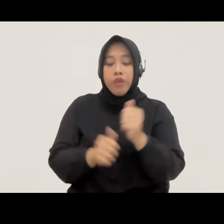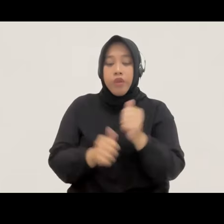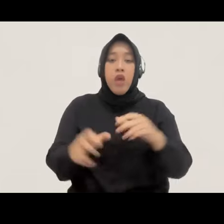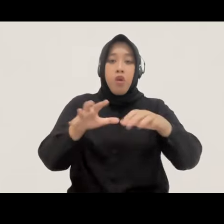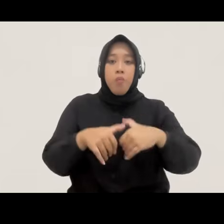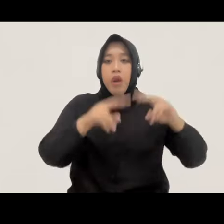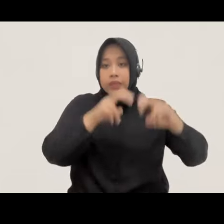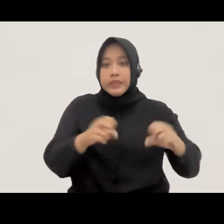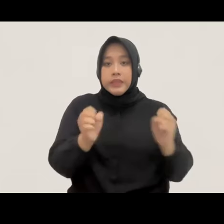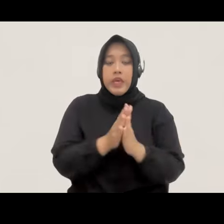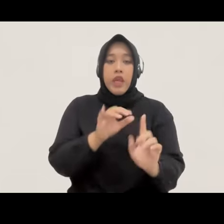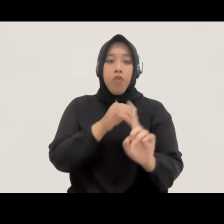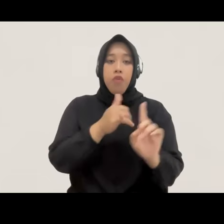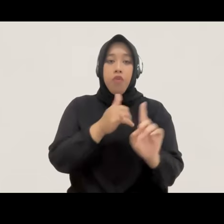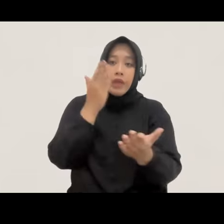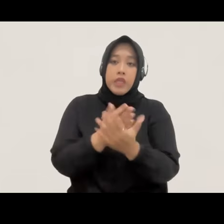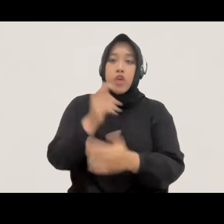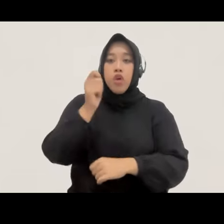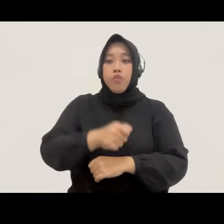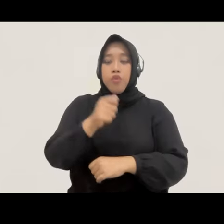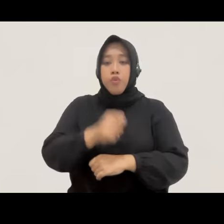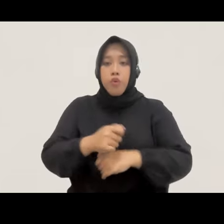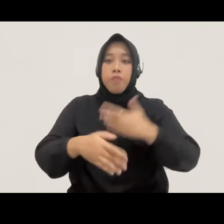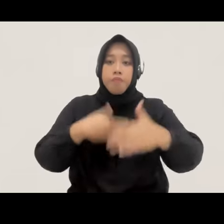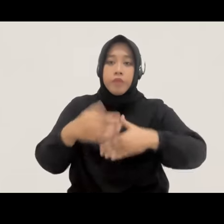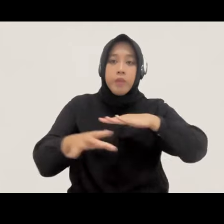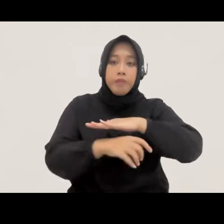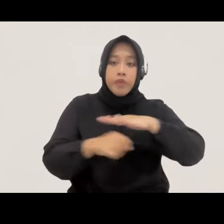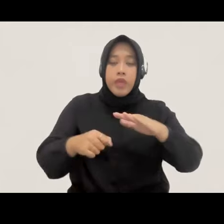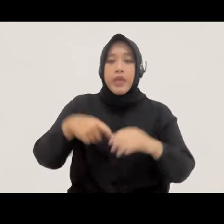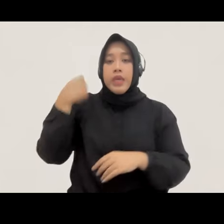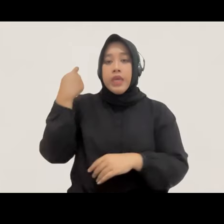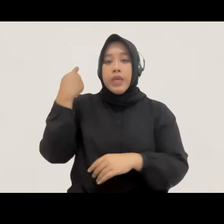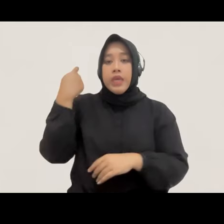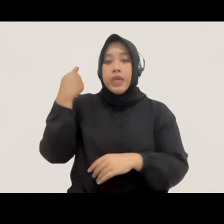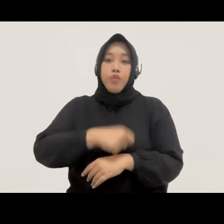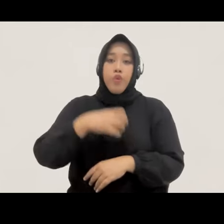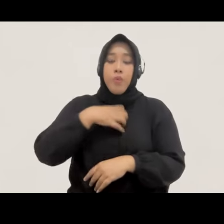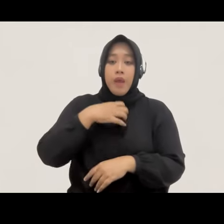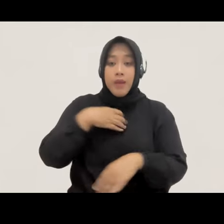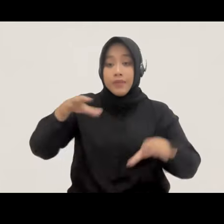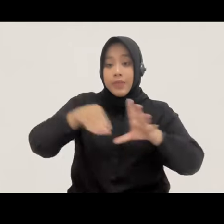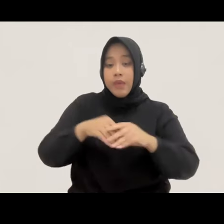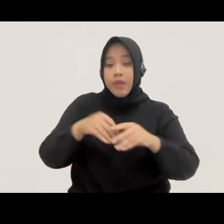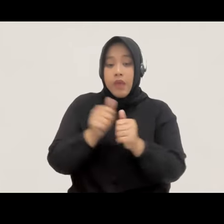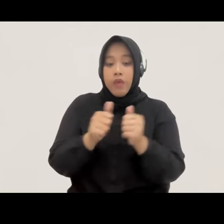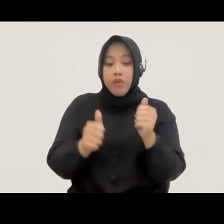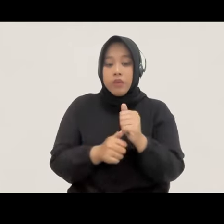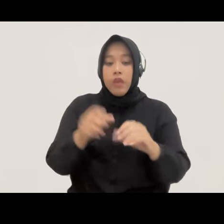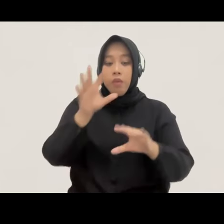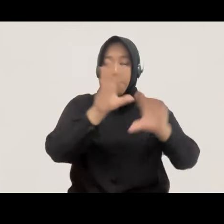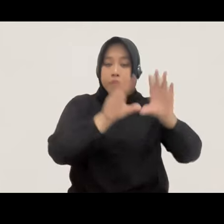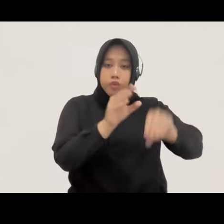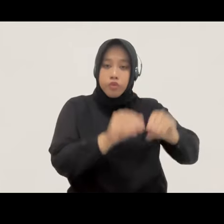dan evaluasi penegakan hukum tidak kenyata korupsi di Kemenkumham dan juga terlibat sebagai anggota tim penyusun SNP,